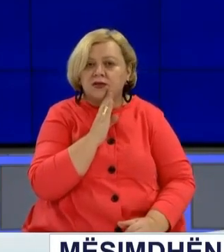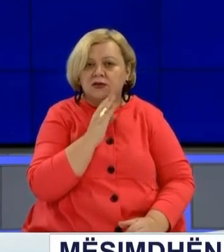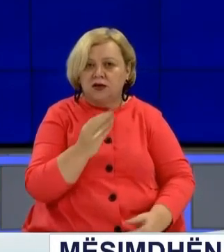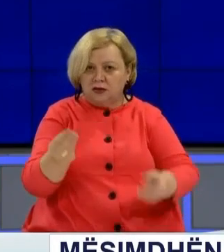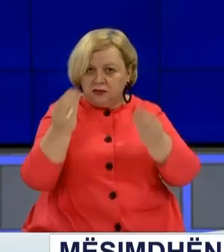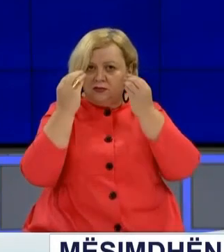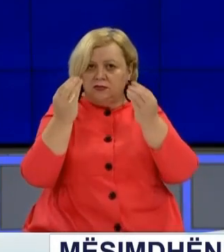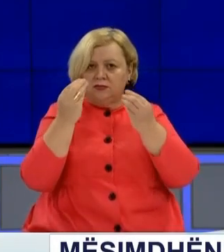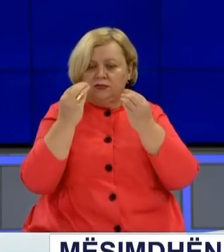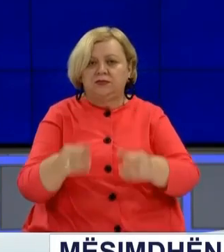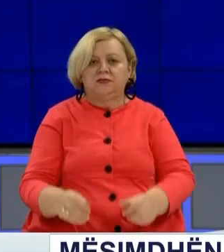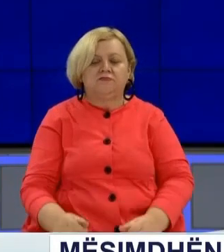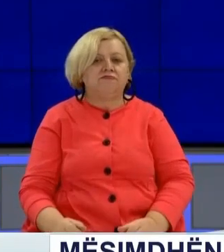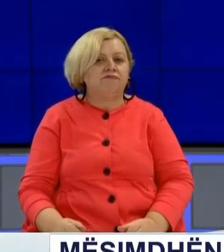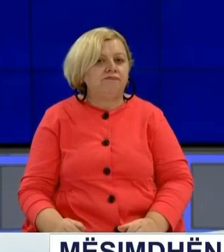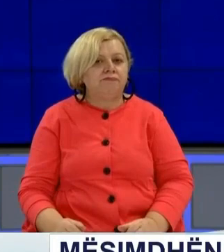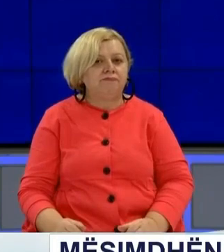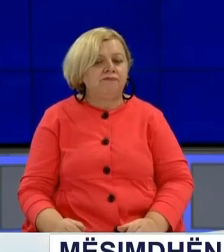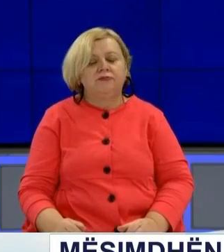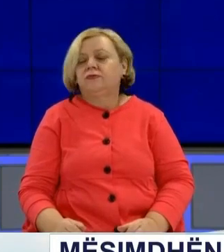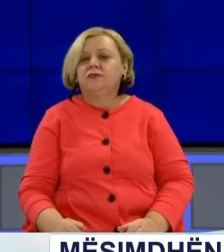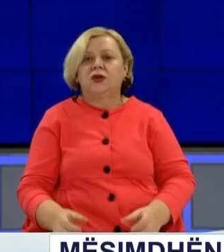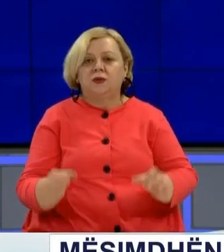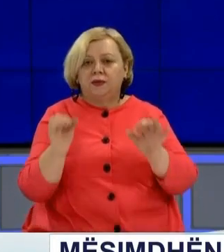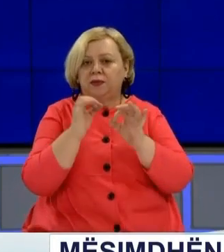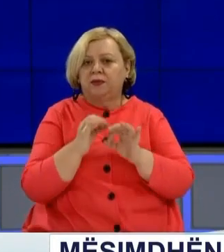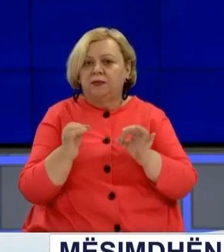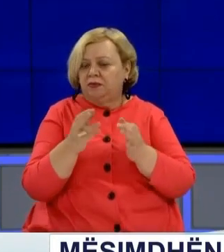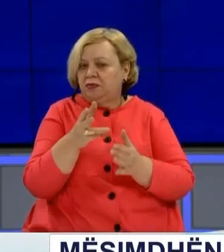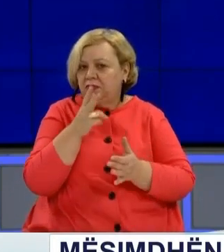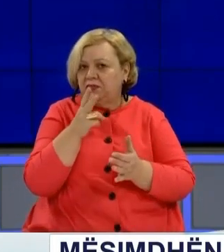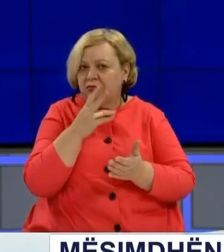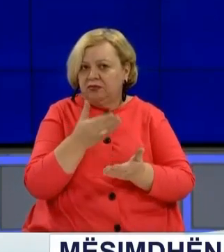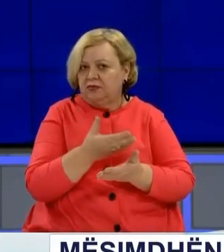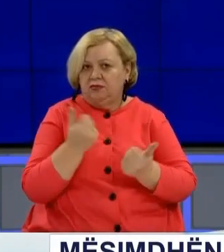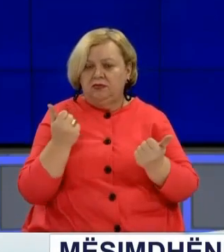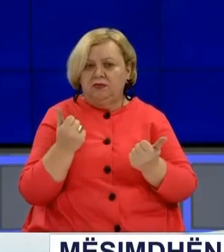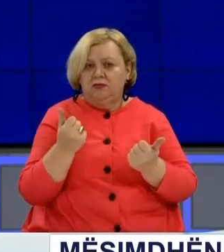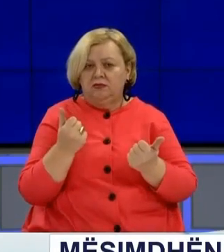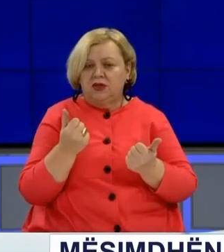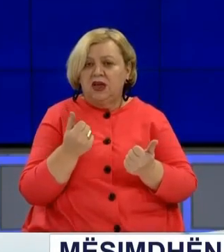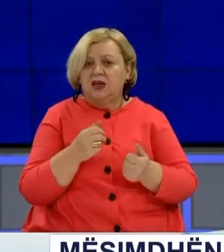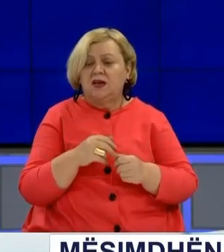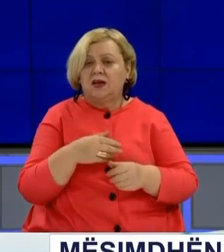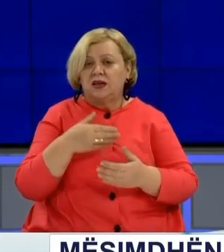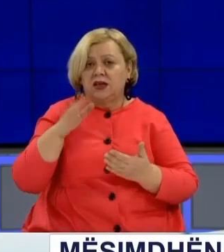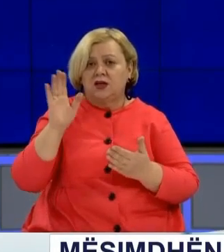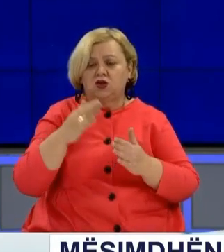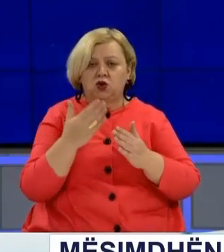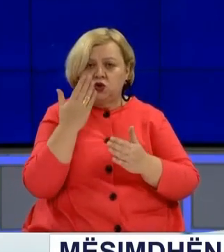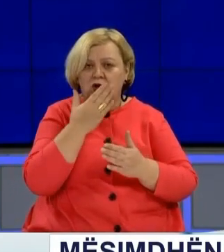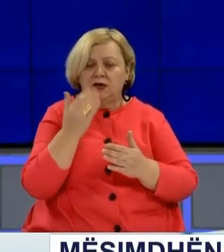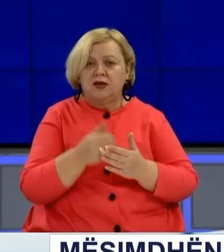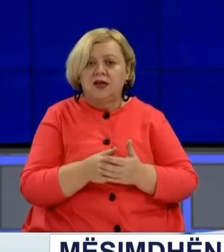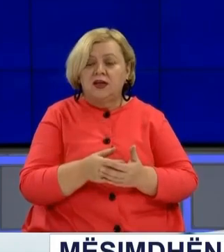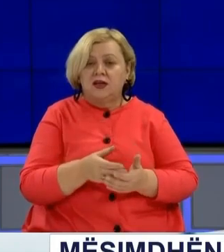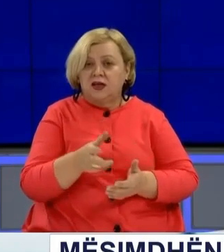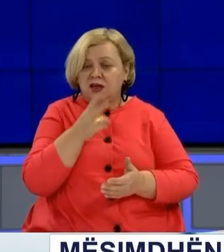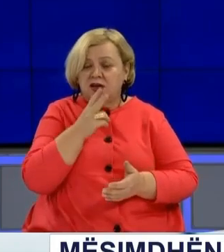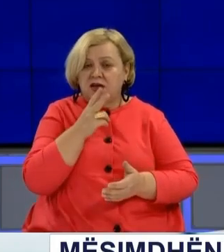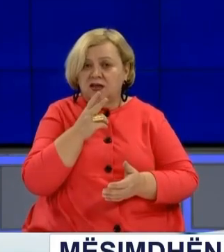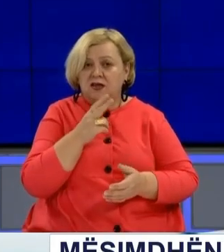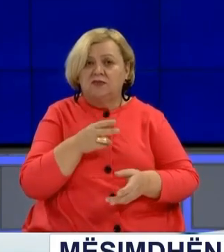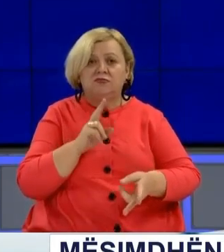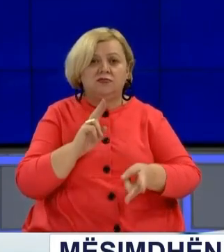ditje, kështu që nuk kemi posë ndonje kërkes nga jashkolla, dhe pse kërkesat nga mësim nësimi mëllansit janë të tila